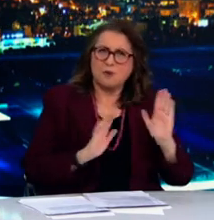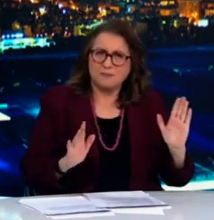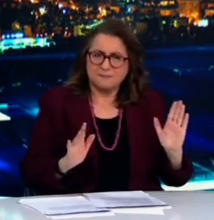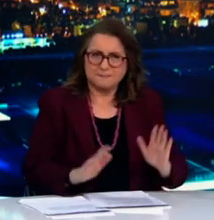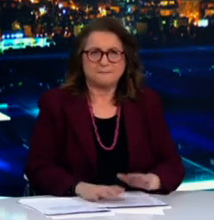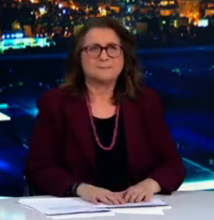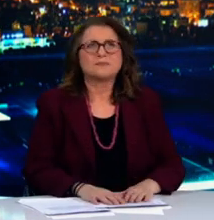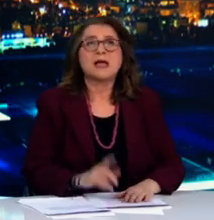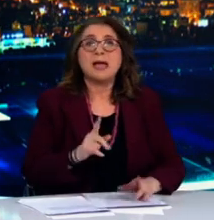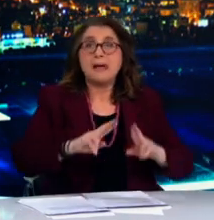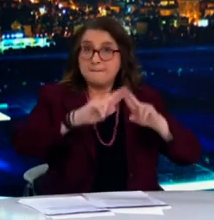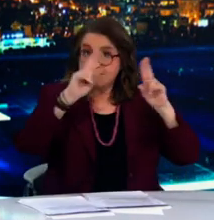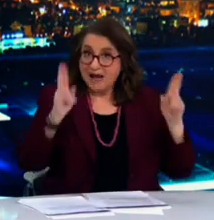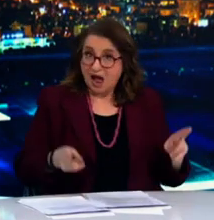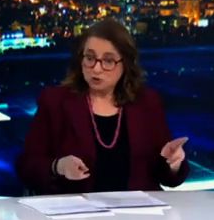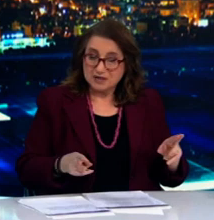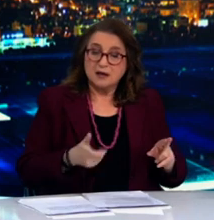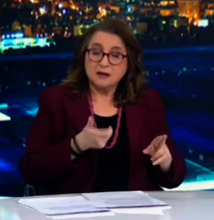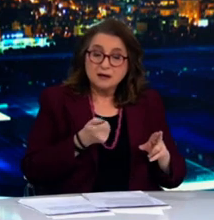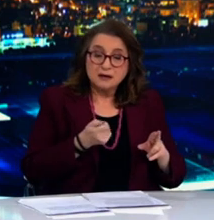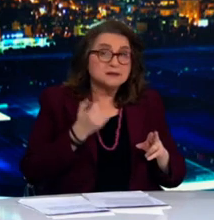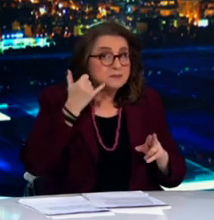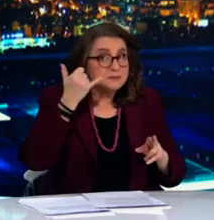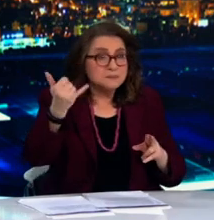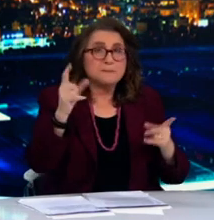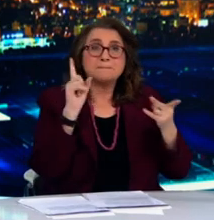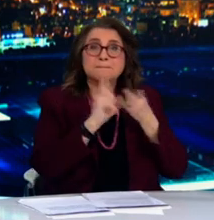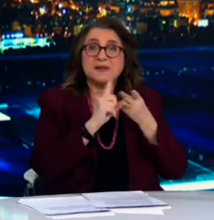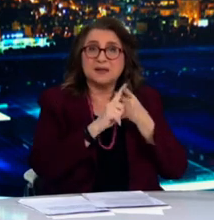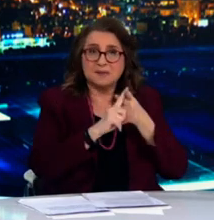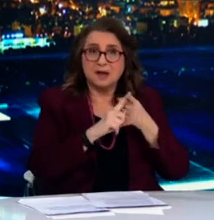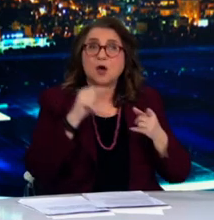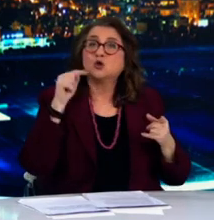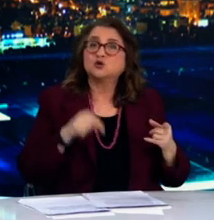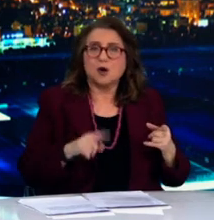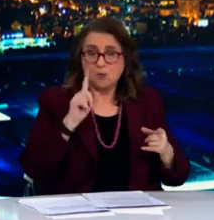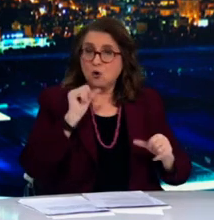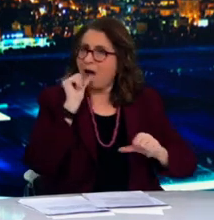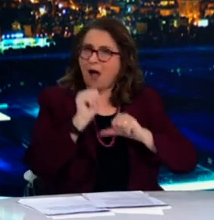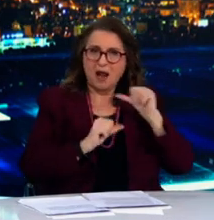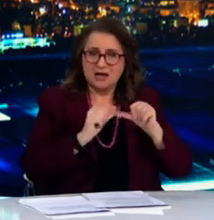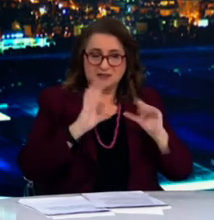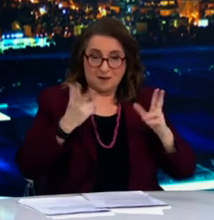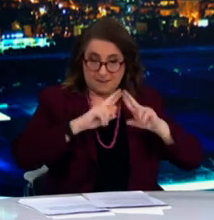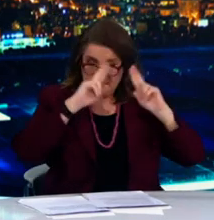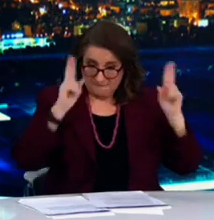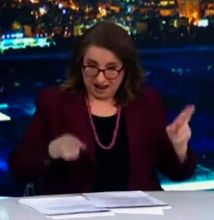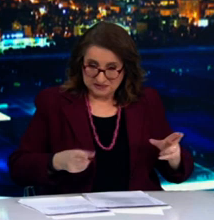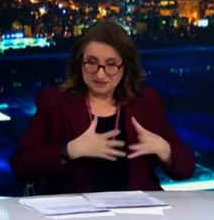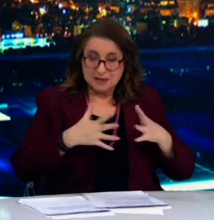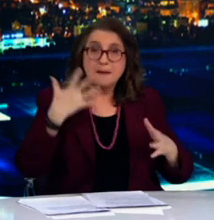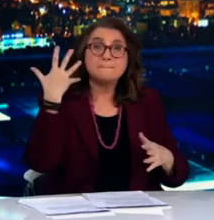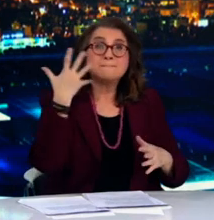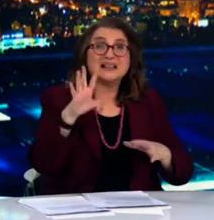πλαφόν των 20 ατόμων και πλέον η αναλογία πληθυσμού εμβαδού έχει ως εξής για επιφάνειες καταστημάτων έως